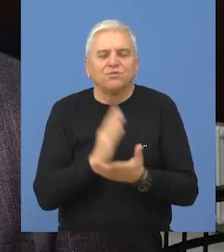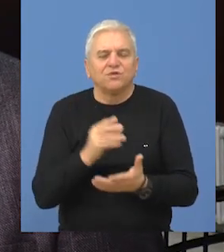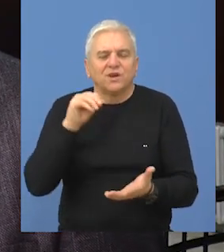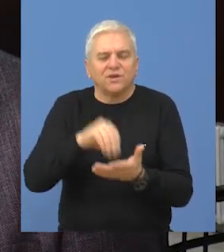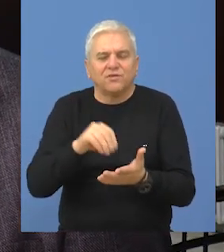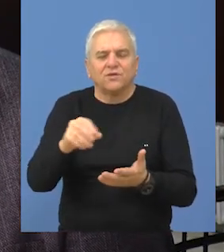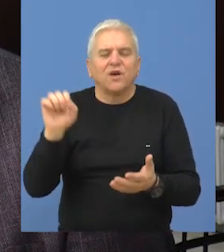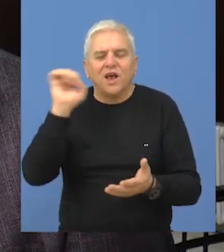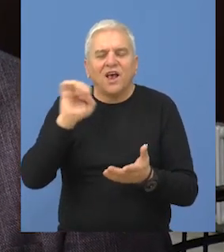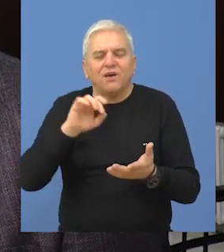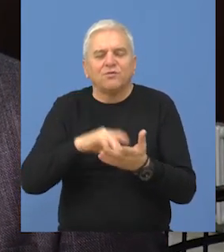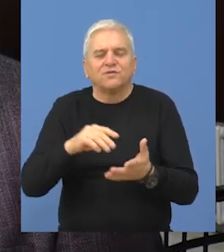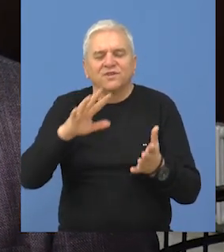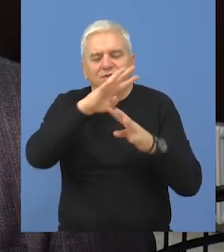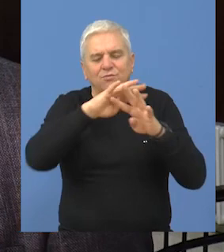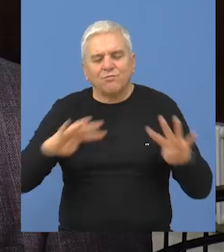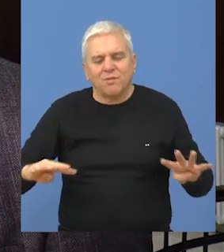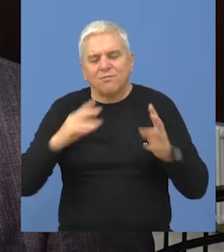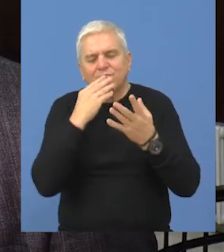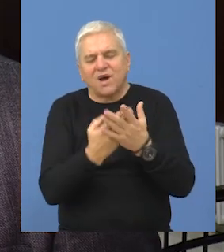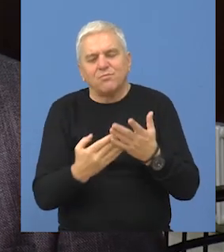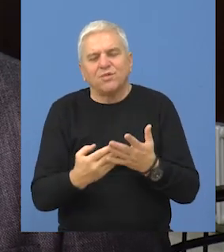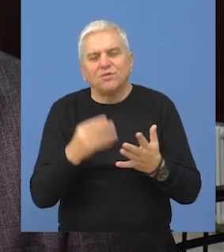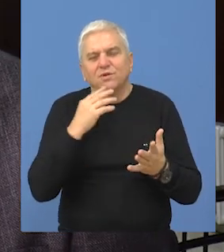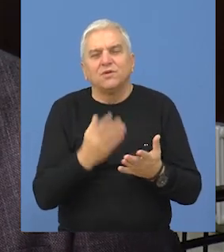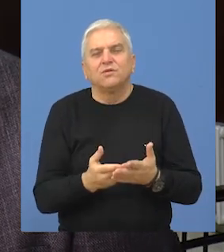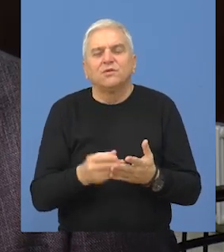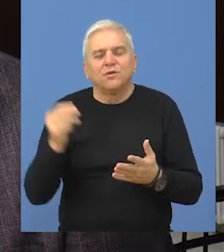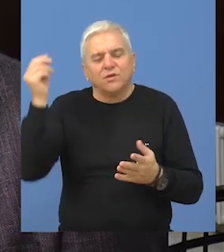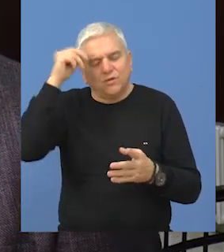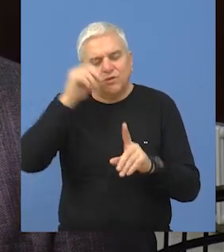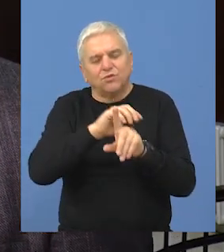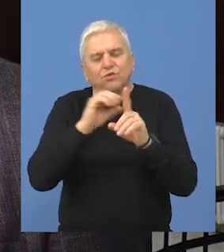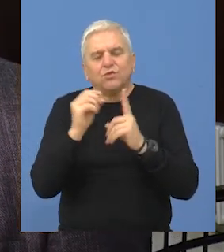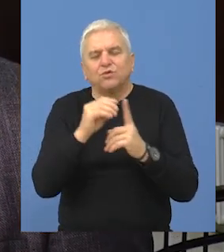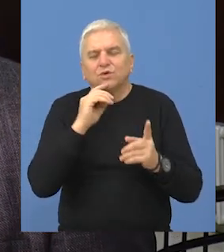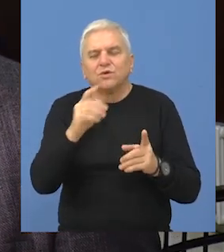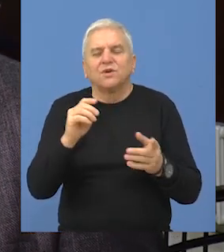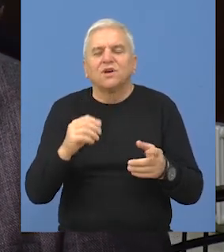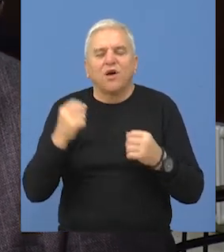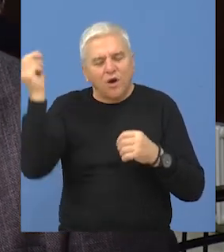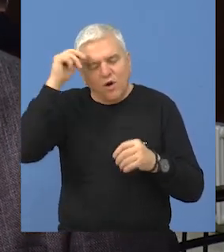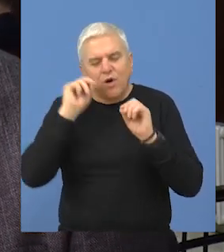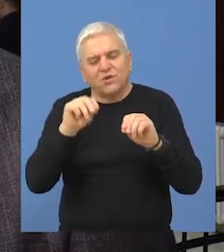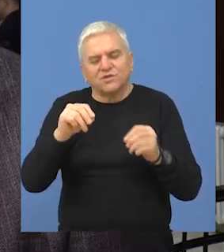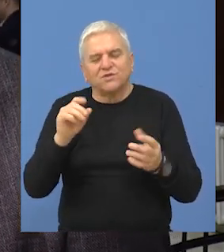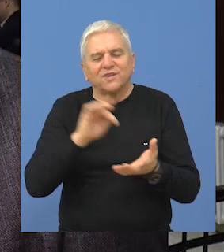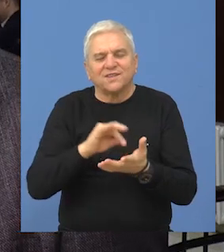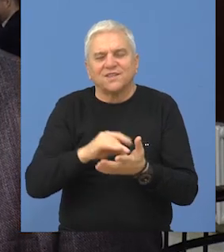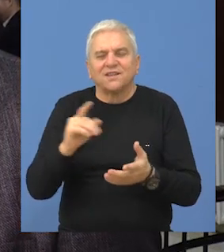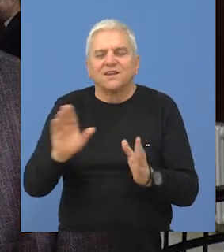stavi na jednu evropsku mapu, da kažem, kulturnog, odnosno obraznog centra.